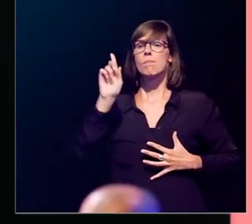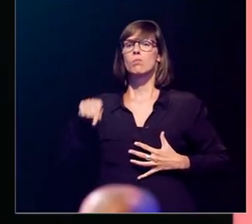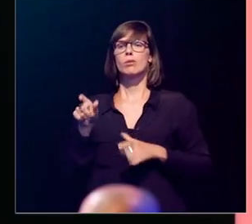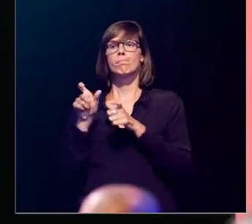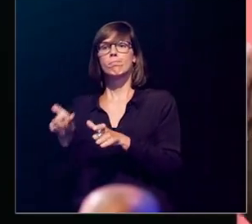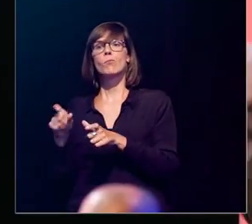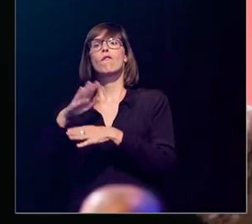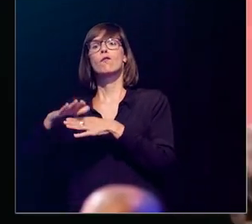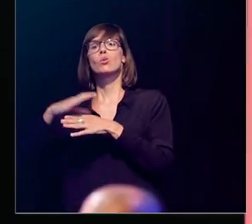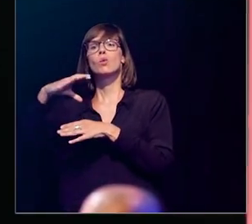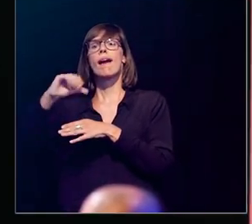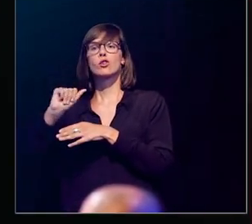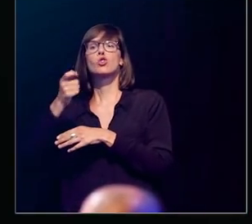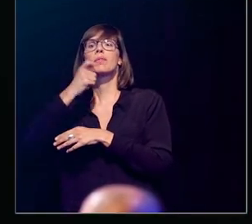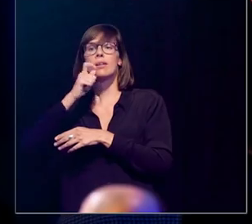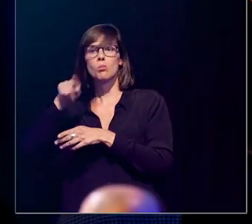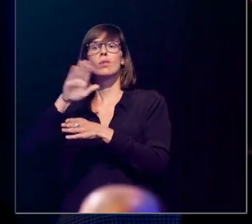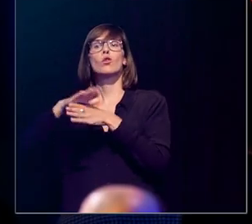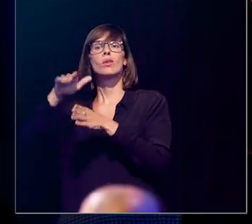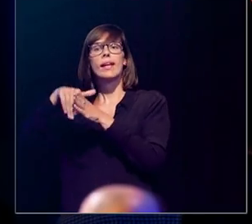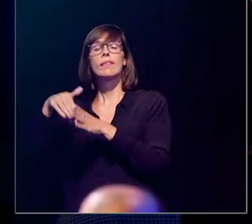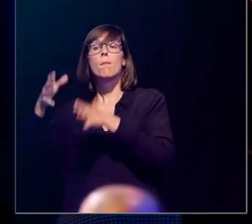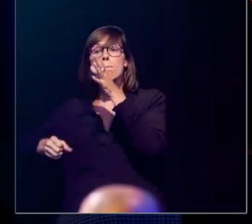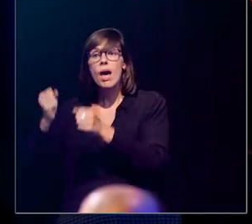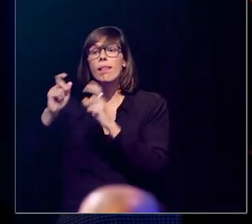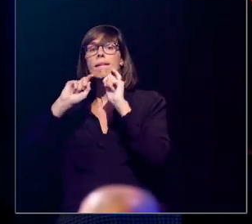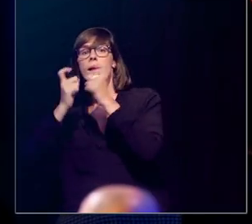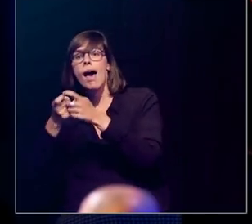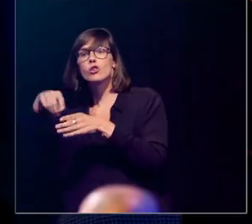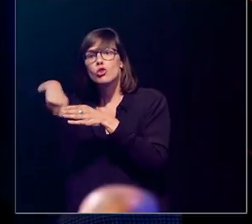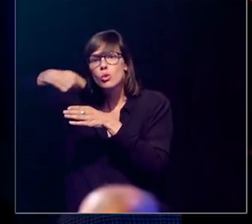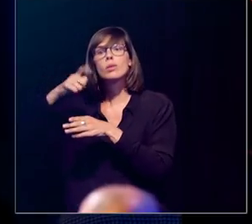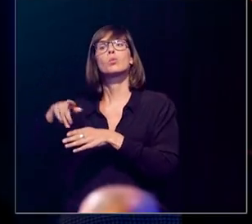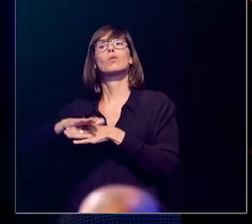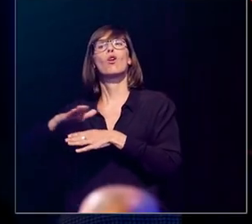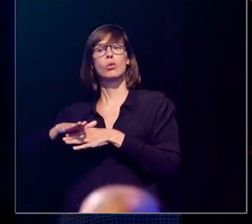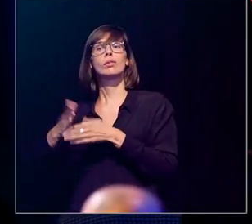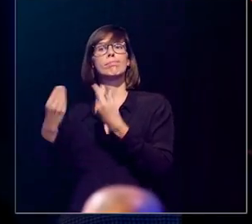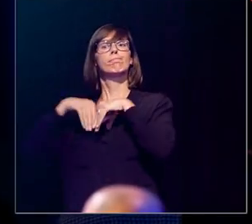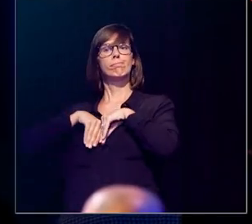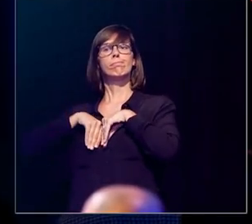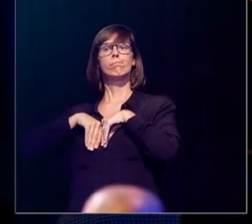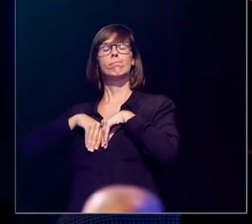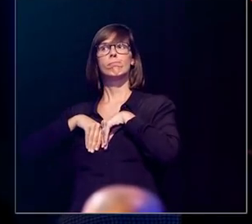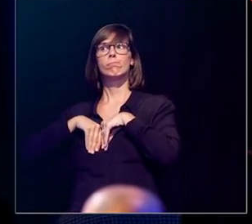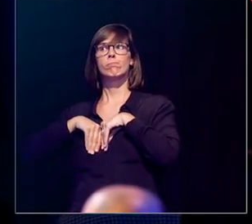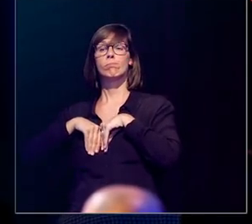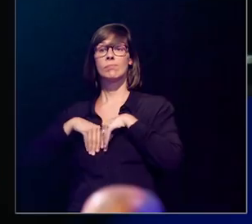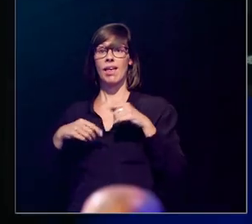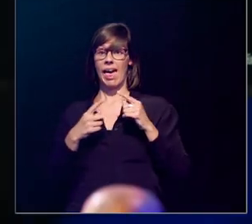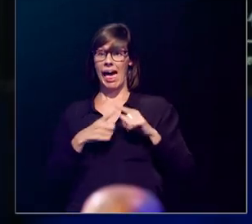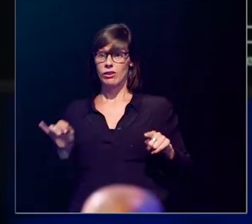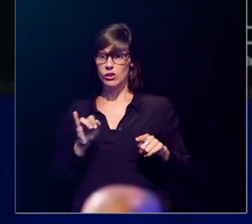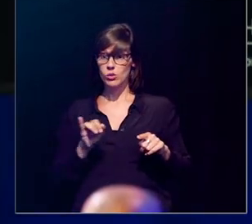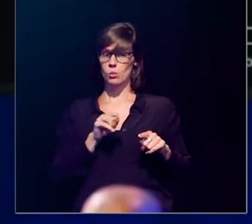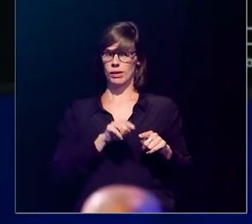vitamine D om sterke botten te hebben, ja, maar dan moet je ook zorgen dat er voldoende calcium in je eten zit, dat er voldoende melk, voldoende